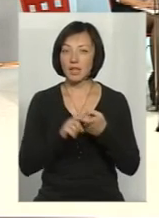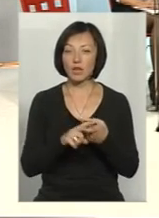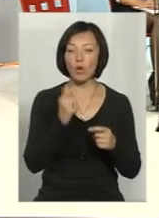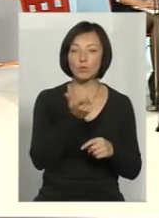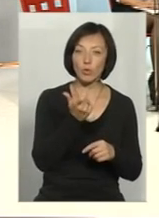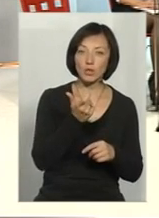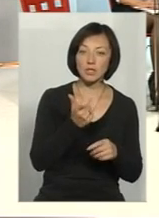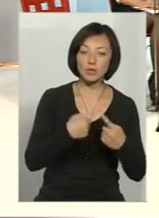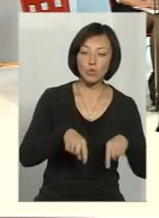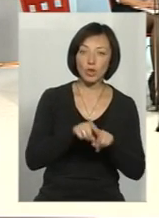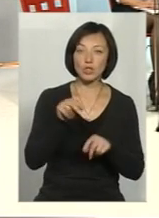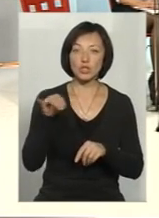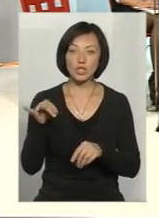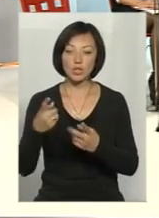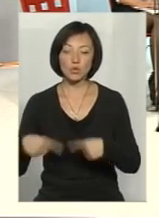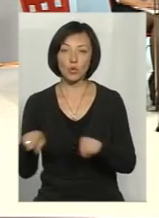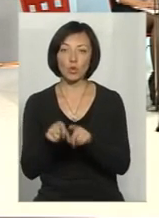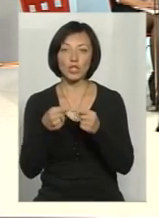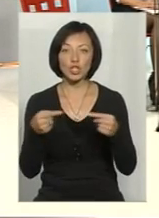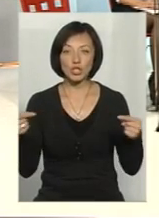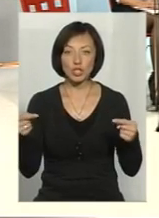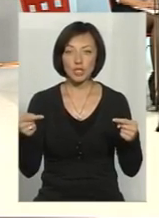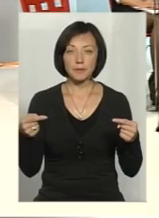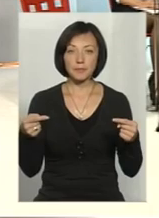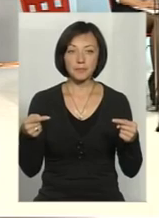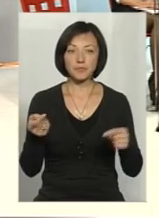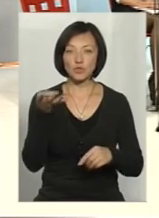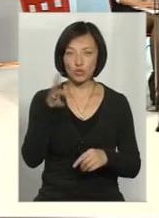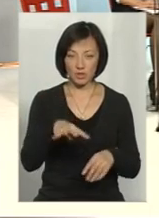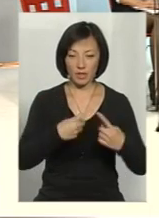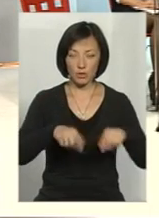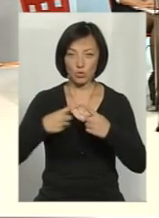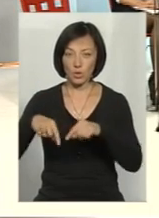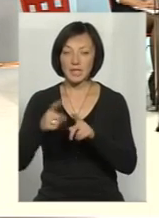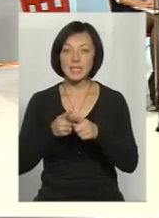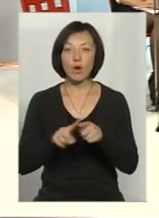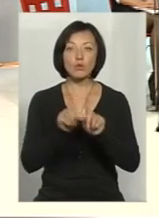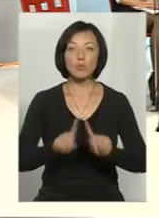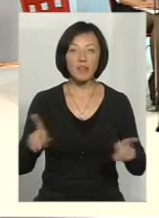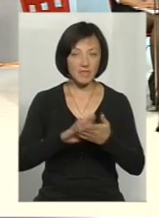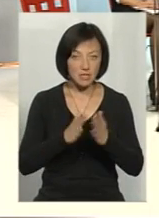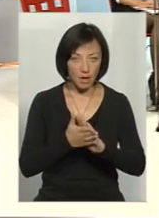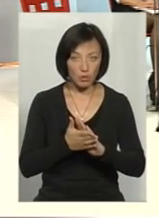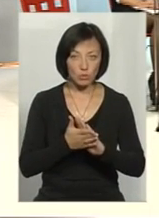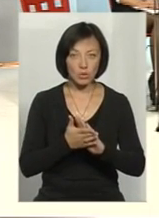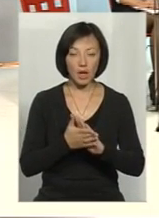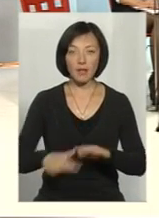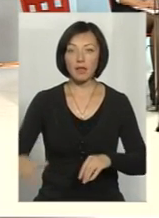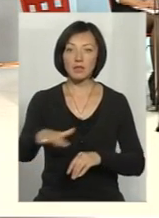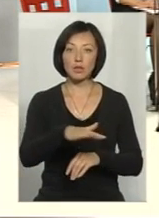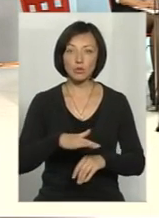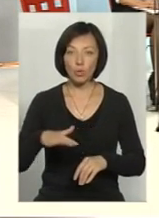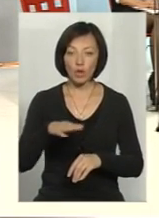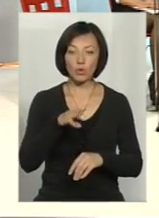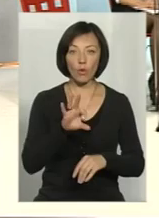господарська зона, чи це зони іншої, там всього чотири видів зон, це особливий статус. Адже на території